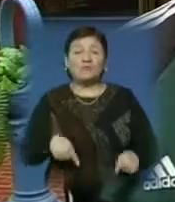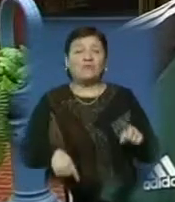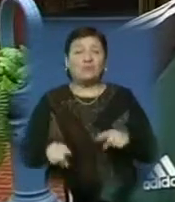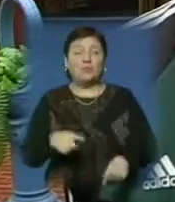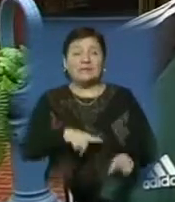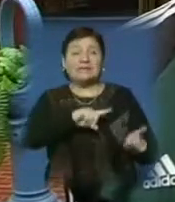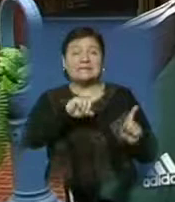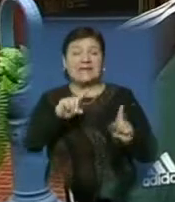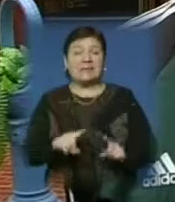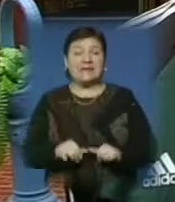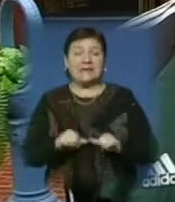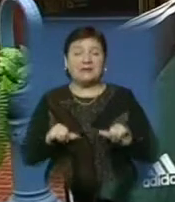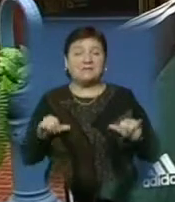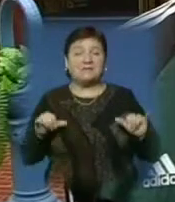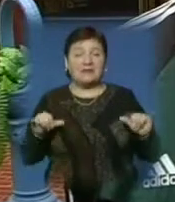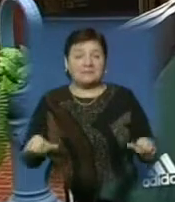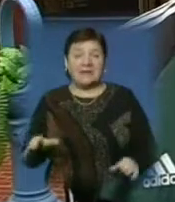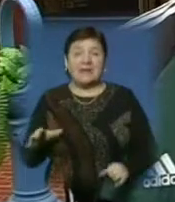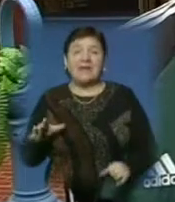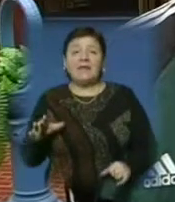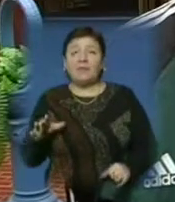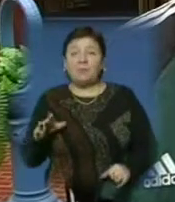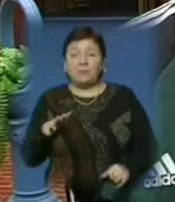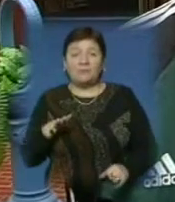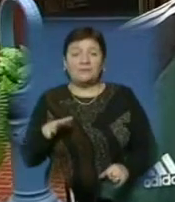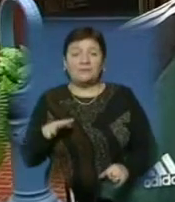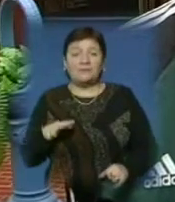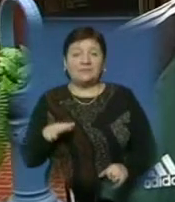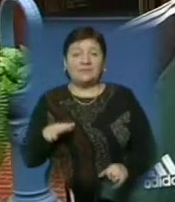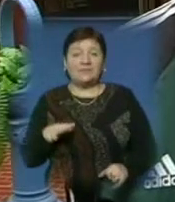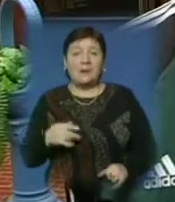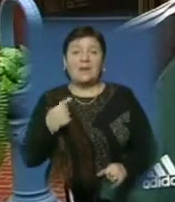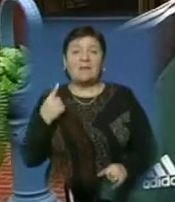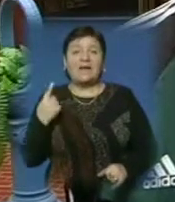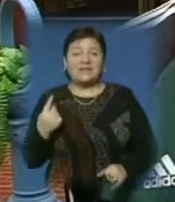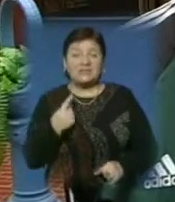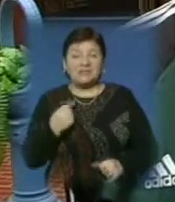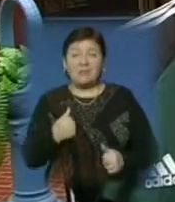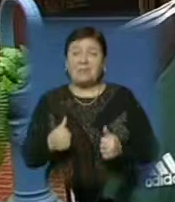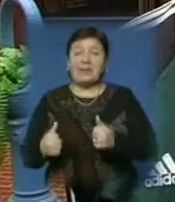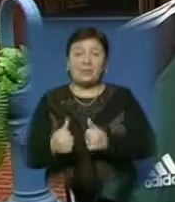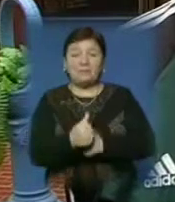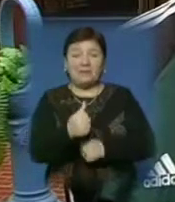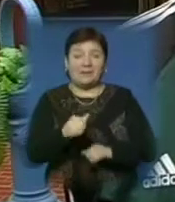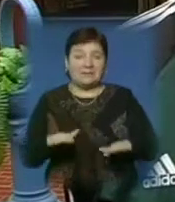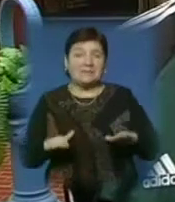Закарпатті розвивався. І дійсно займав перші передові місця